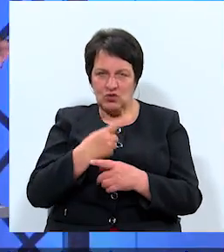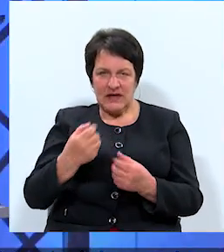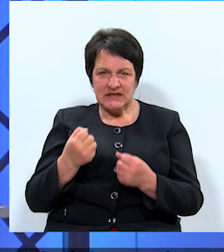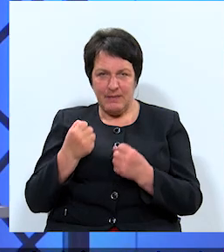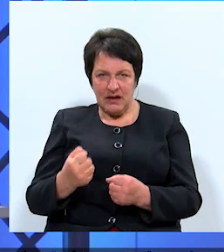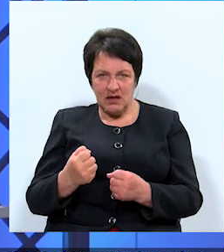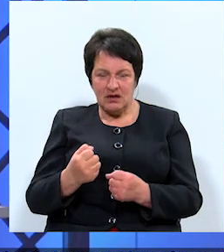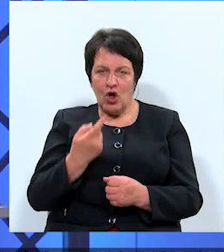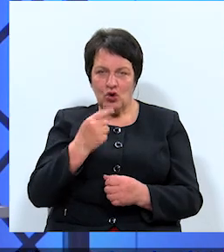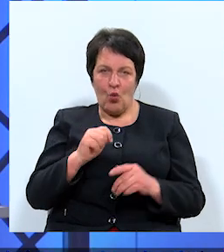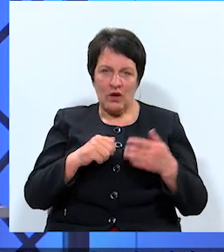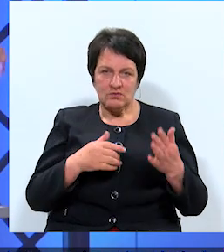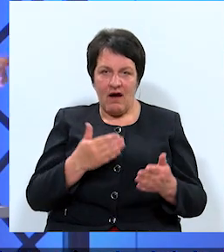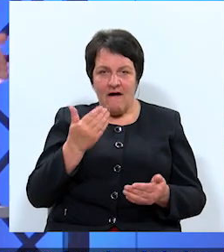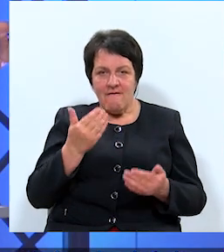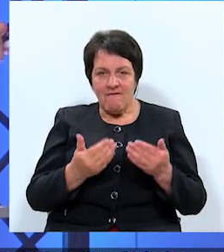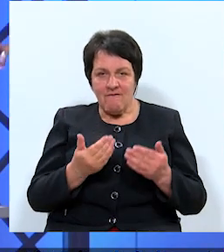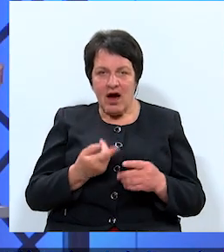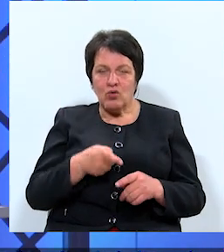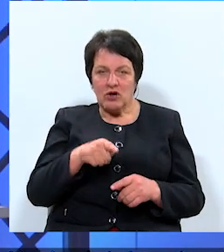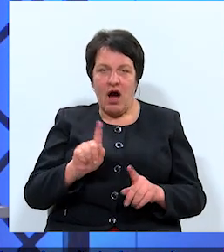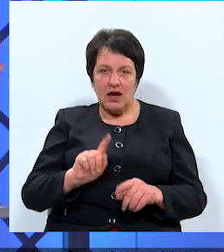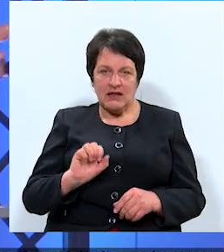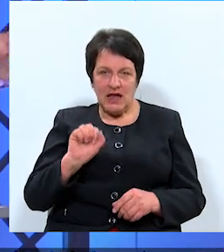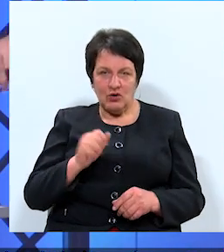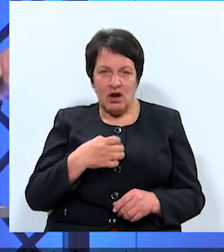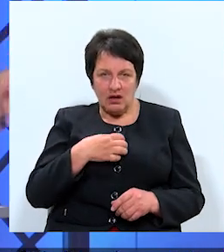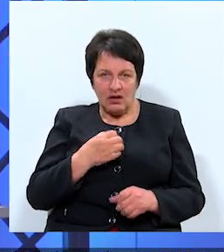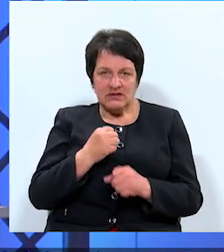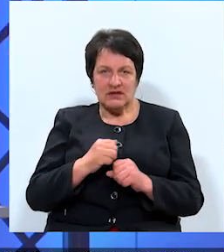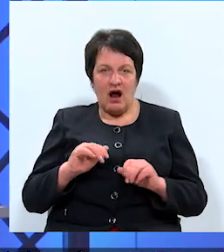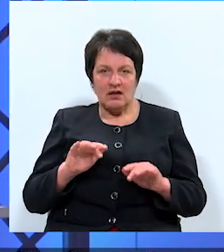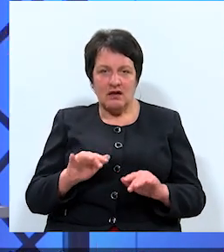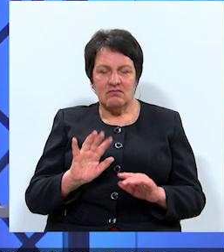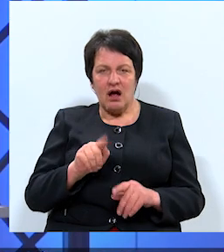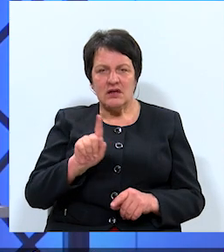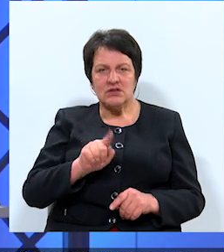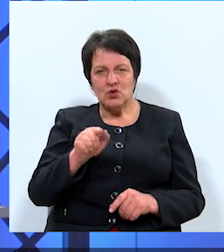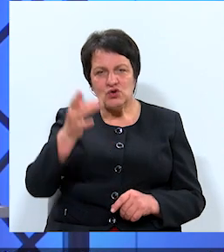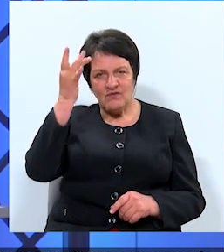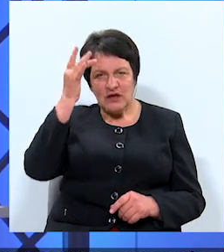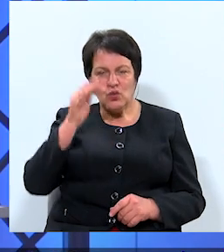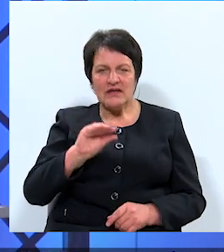no otras puses varbūt tā arī tajai demokrātijai jāstrādā. Kāds ir jūsu viedoklis, Elksniņkungs?